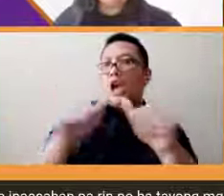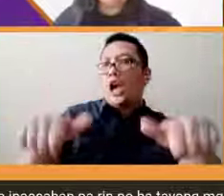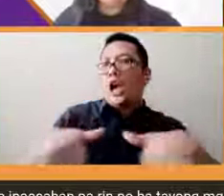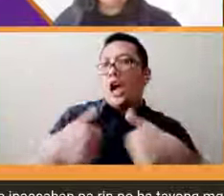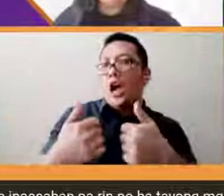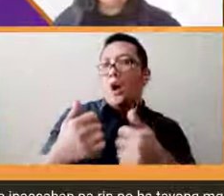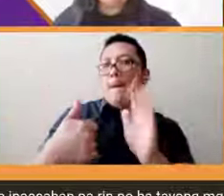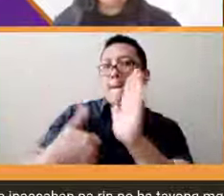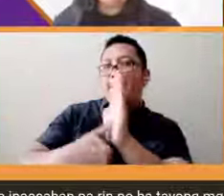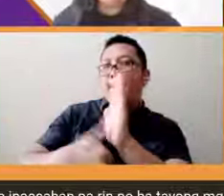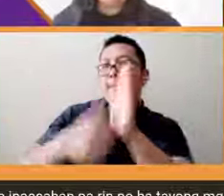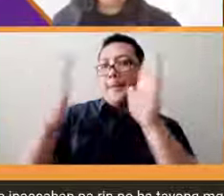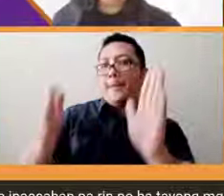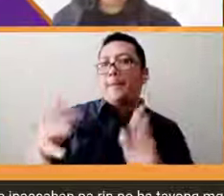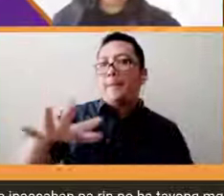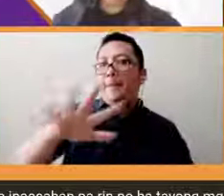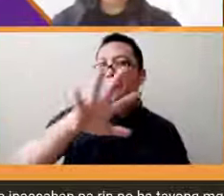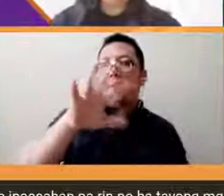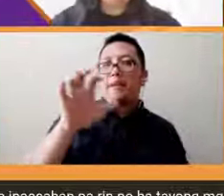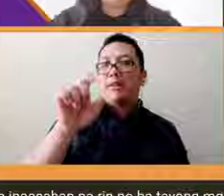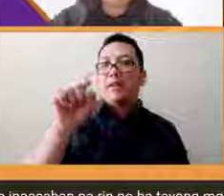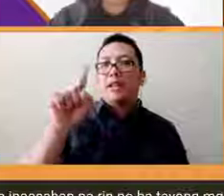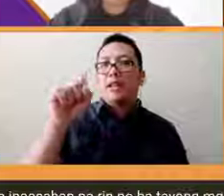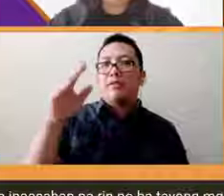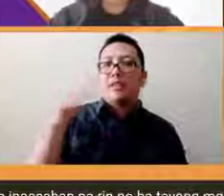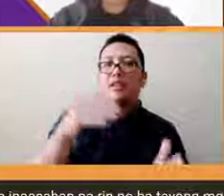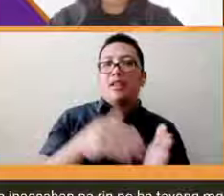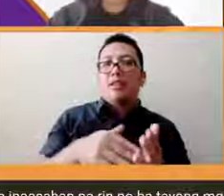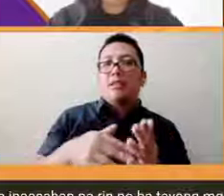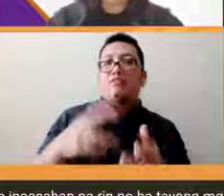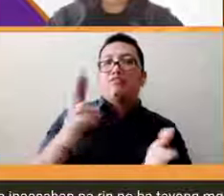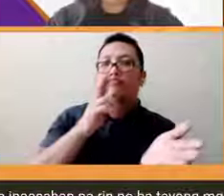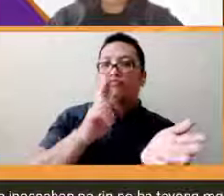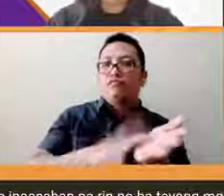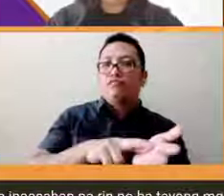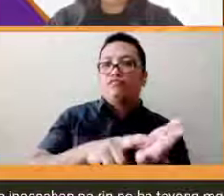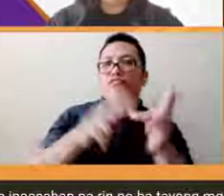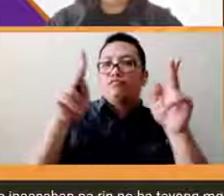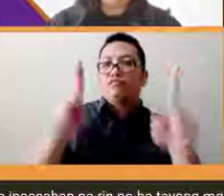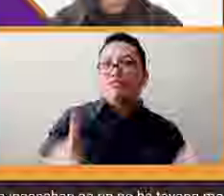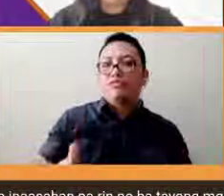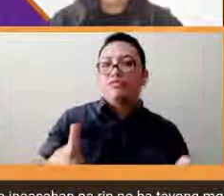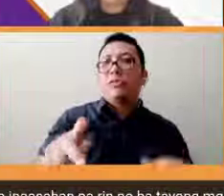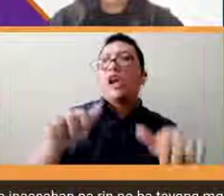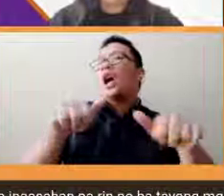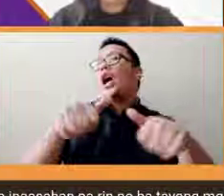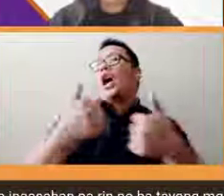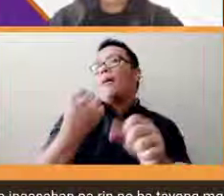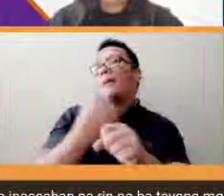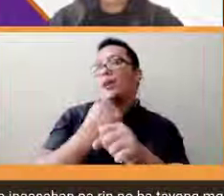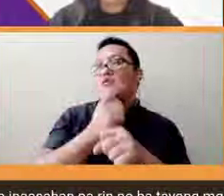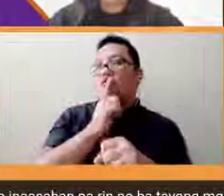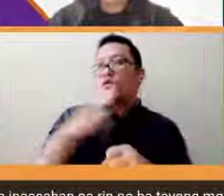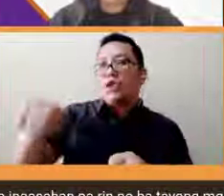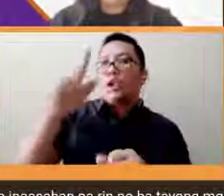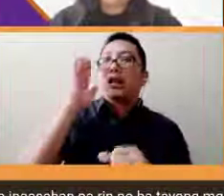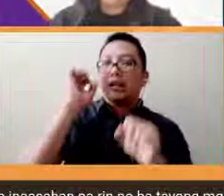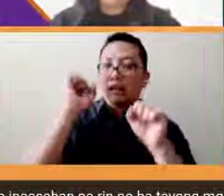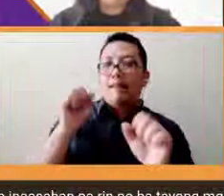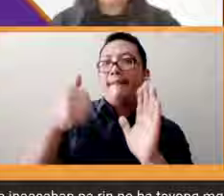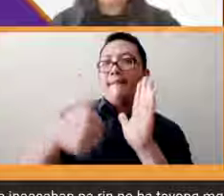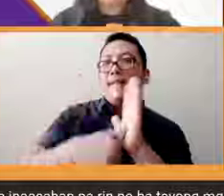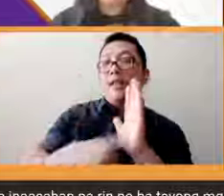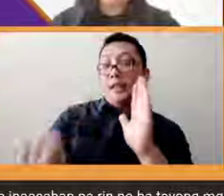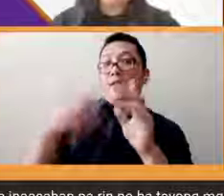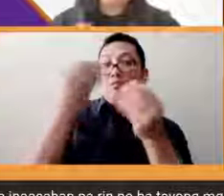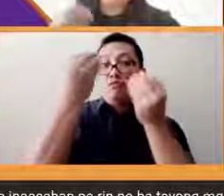yung 511,000 na mga registrado ito paano natin may ensure ito ay mga nagsignify na sila ay